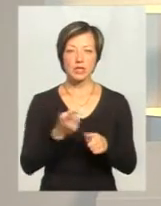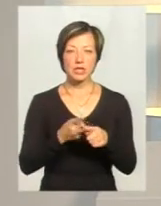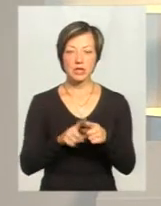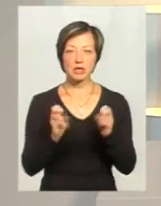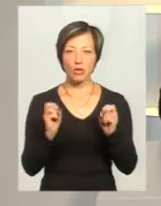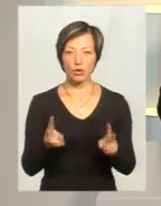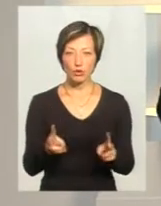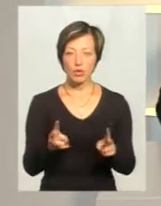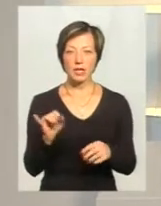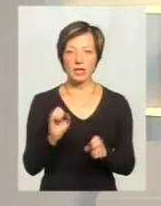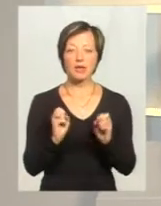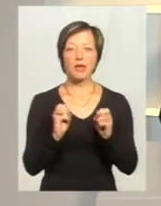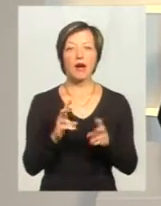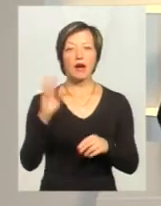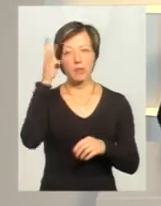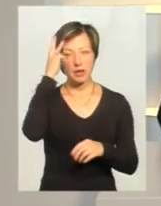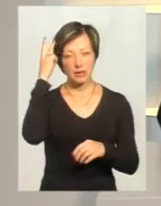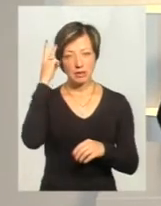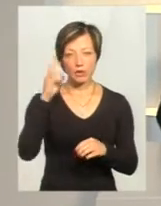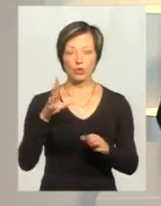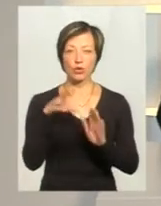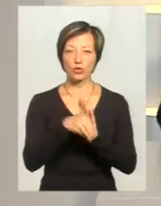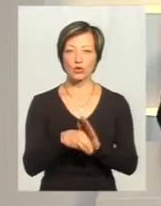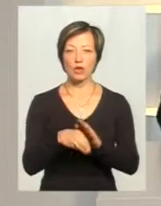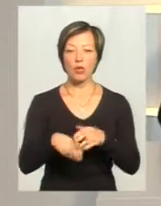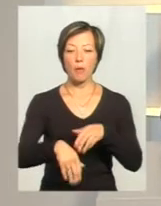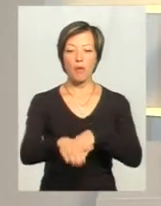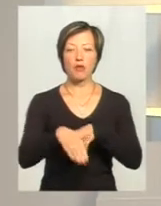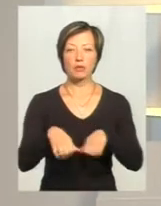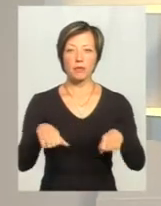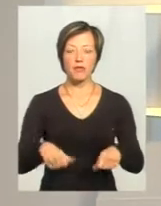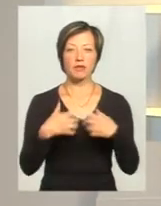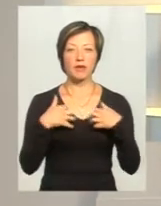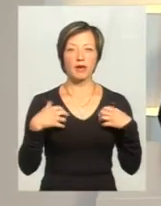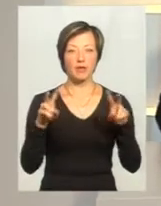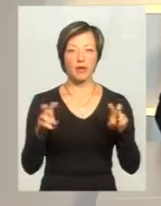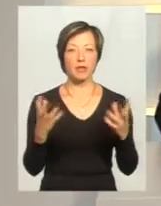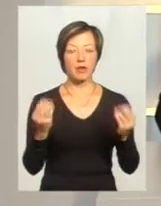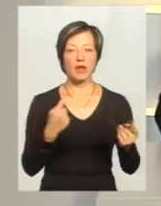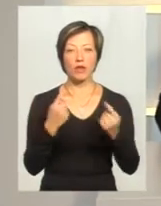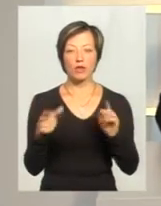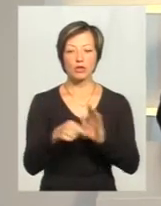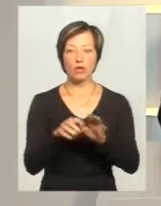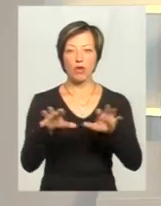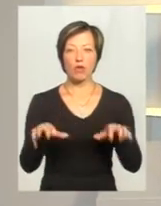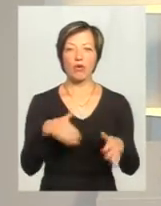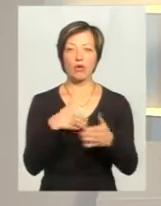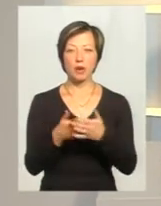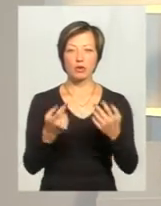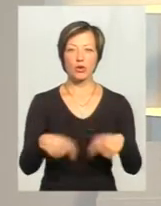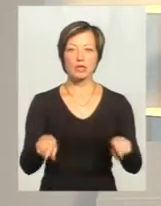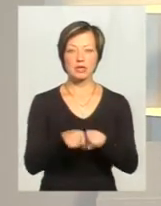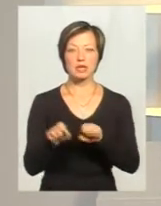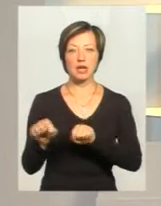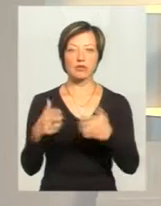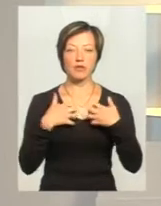загрожує? І як Хмельницький долучиться до маршу за права тварин, про це нині у темі дня, говоримо із головою громадської організації